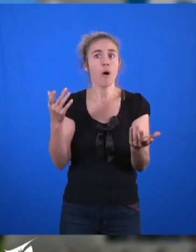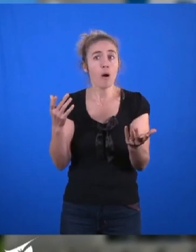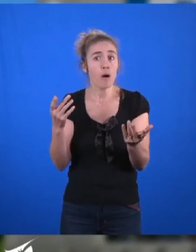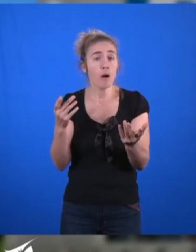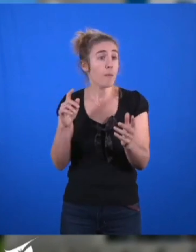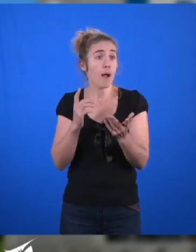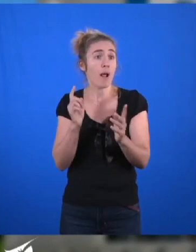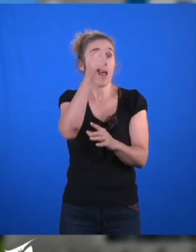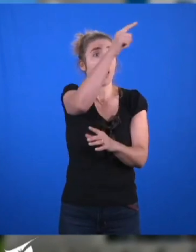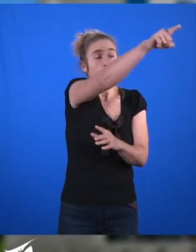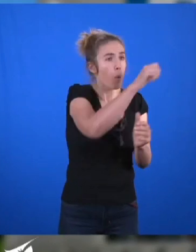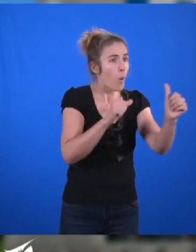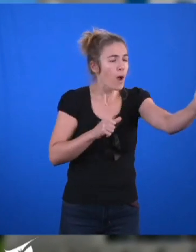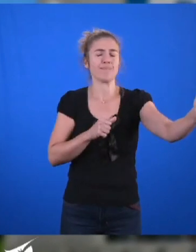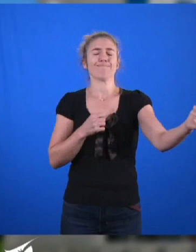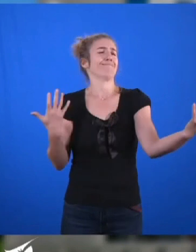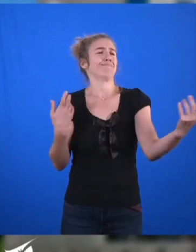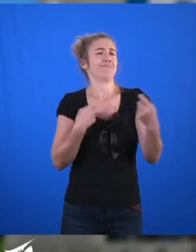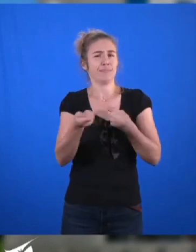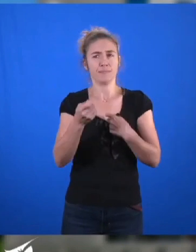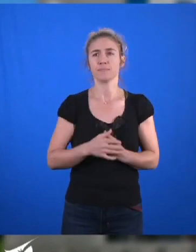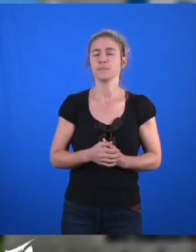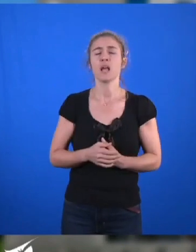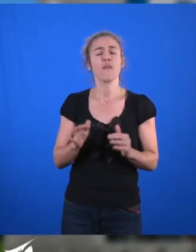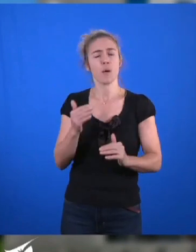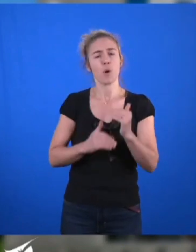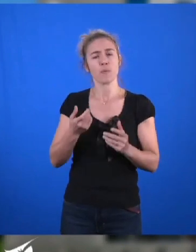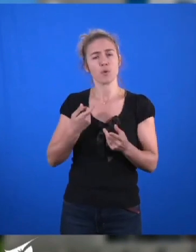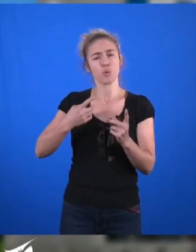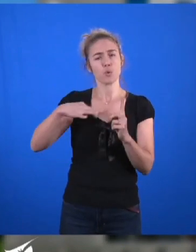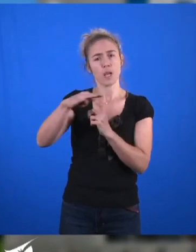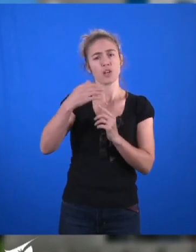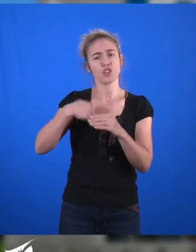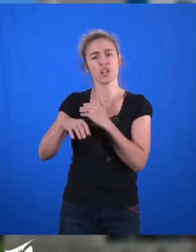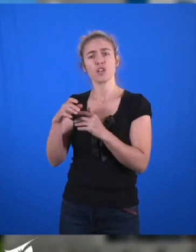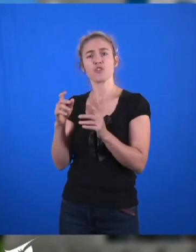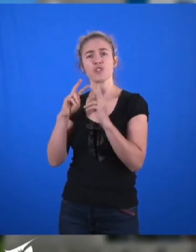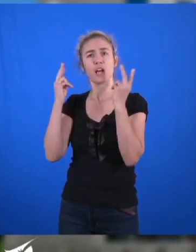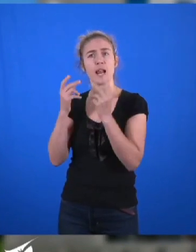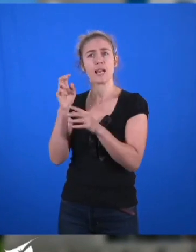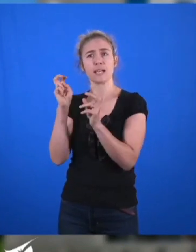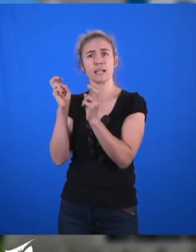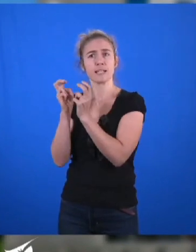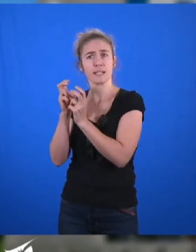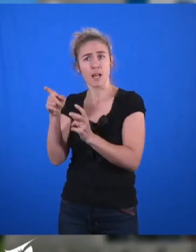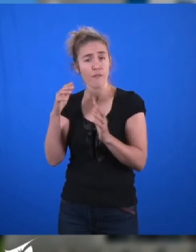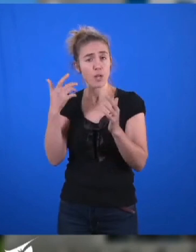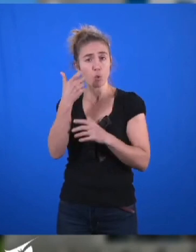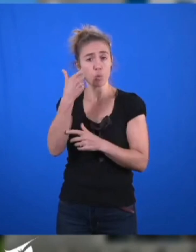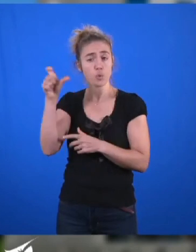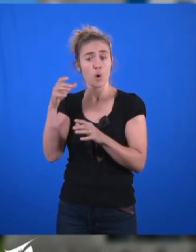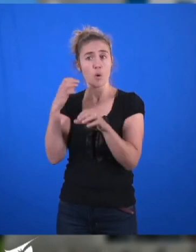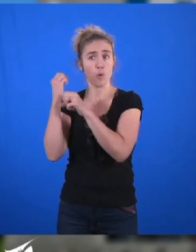de notre hexagone. Tout comme le plan social annoncé chez Général Électrique avec 220 emplois en jeu sur Saint-Arbelin,